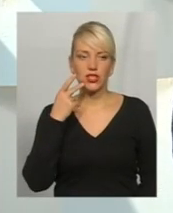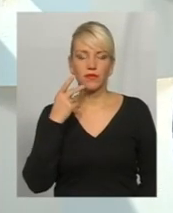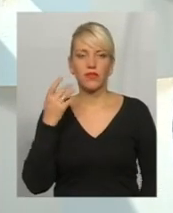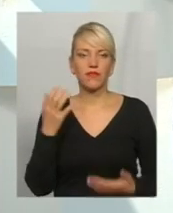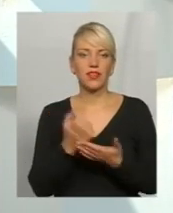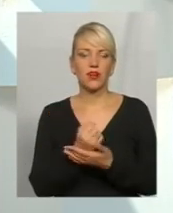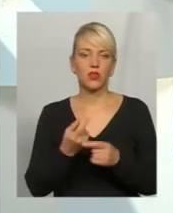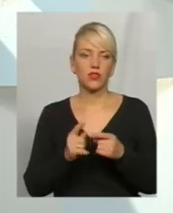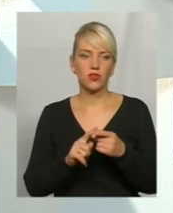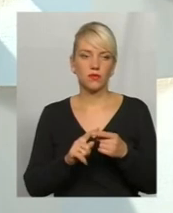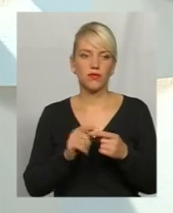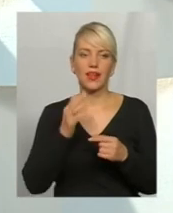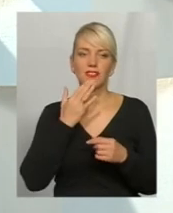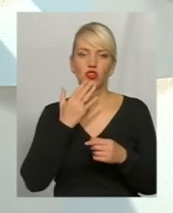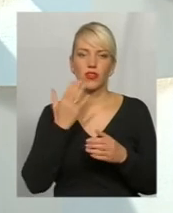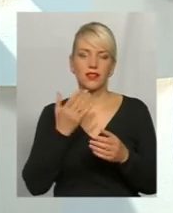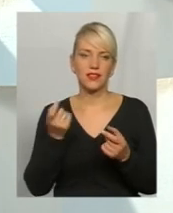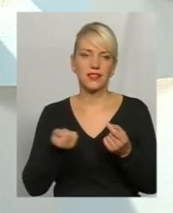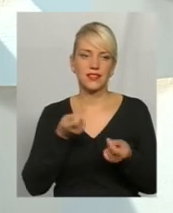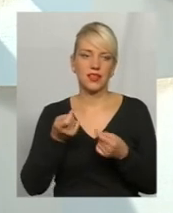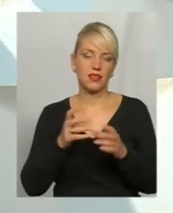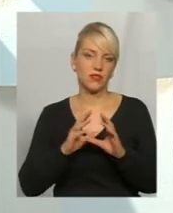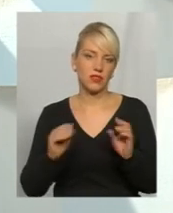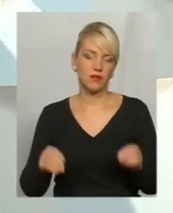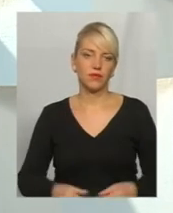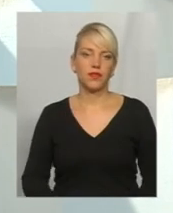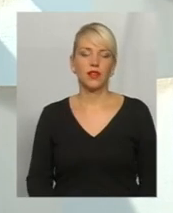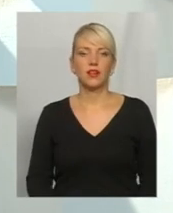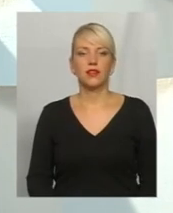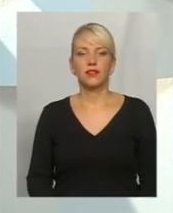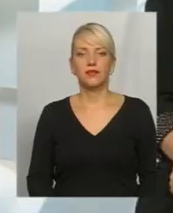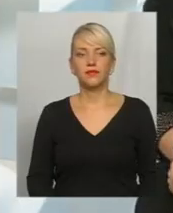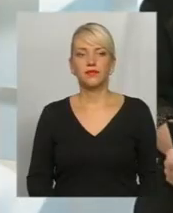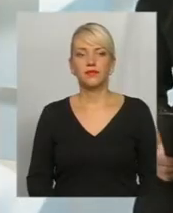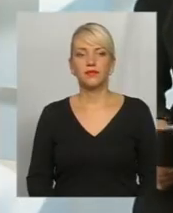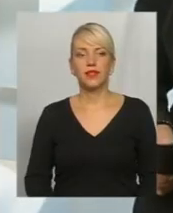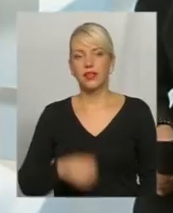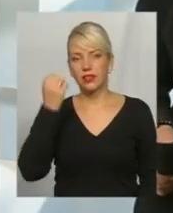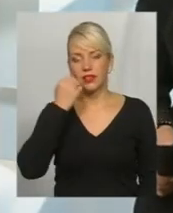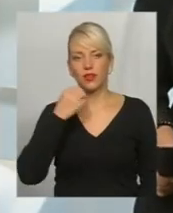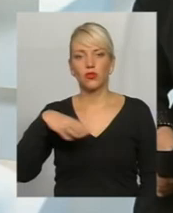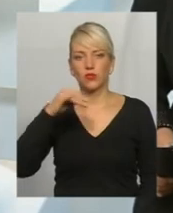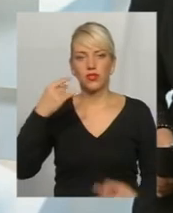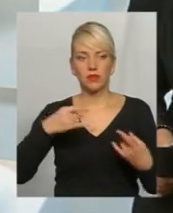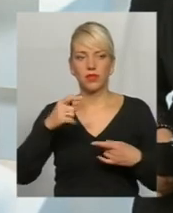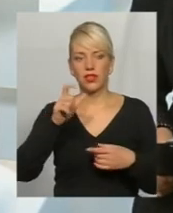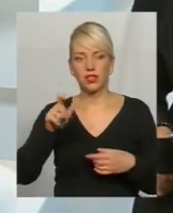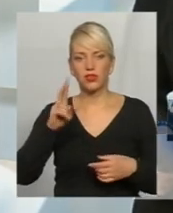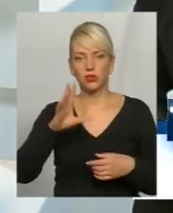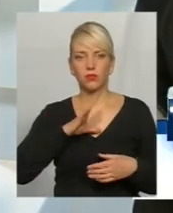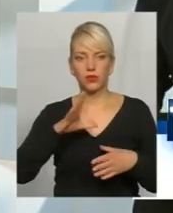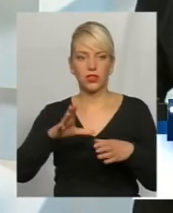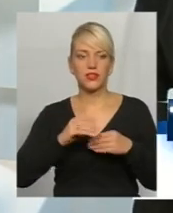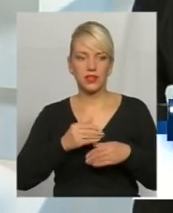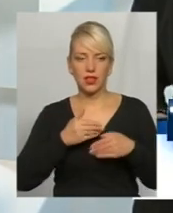знаходили в цьому раціональні якісь зерна. і це. Дякую, пані Ярославе. Дякую усім телеглядачам, які сьогодні були з